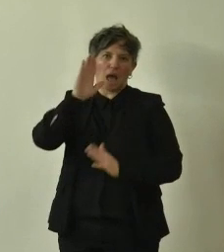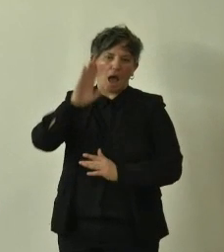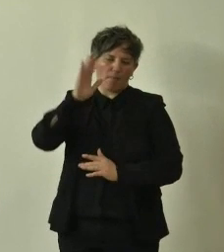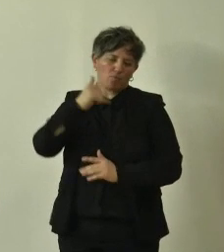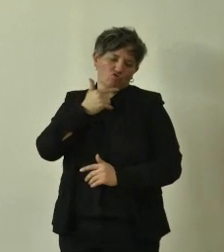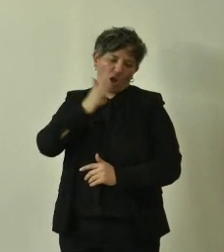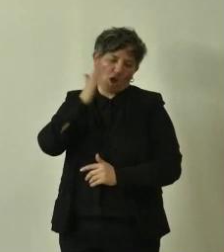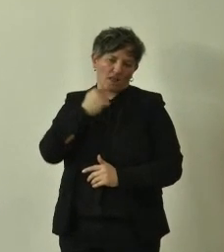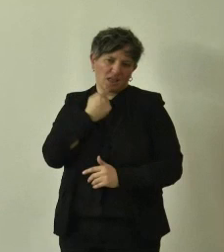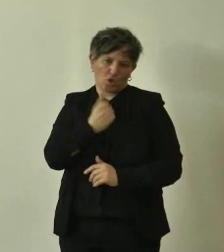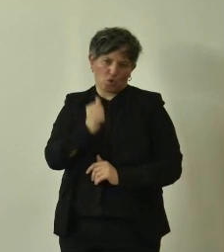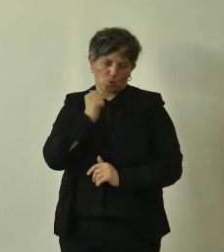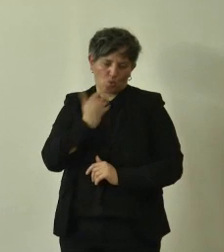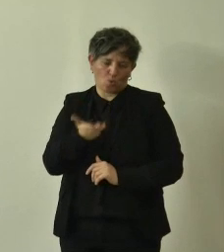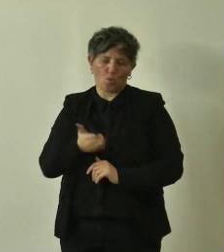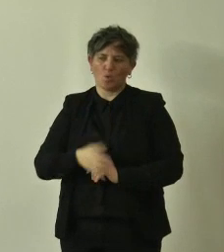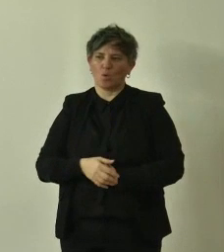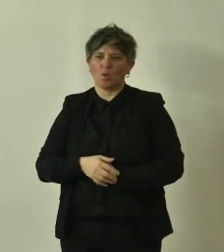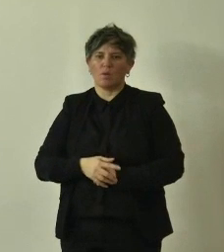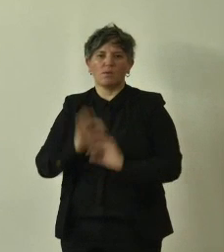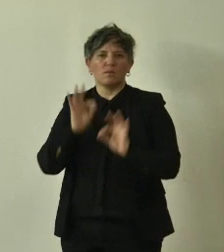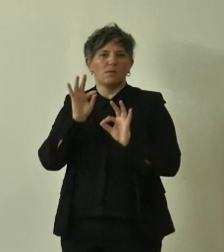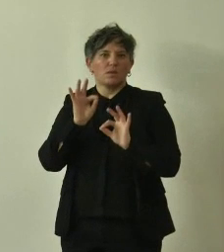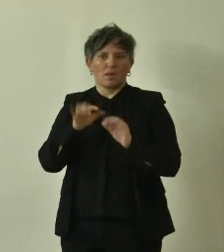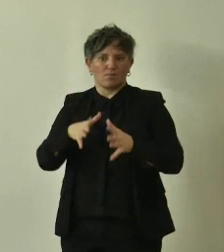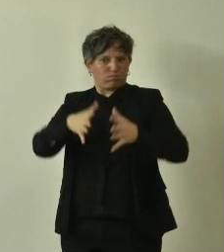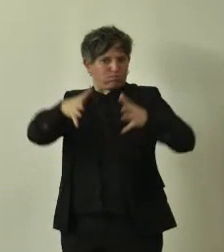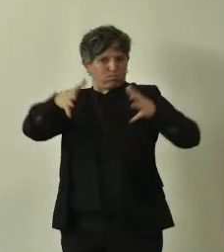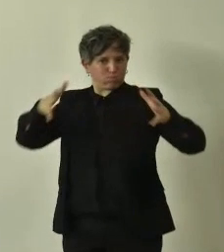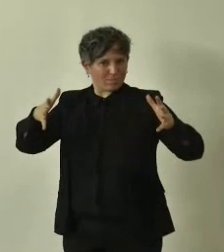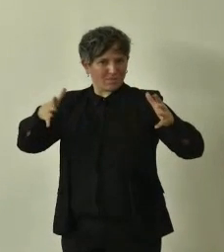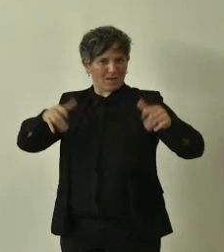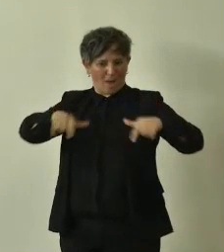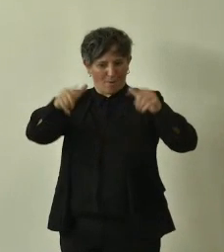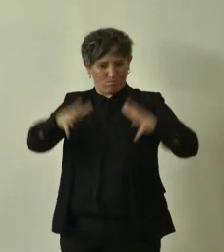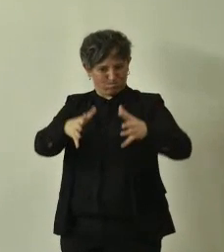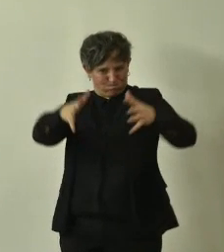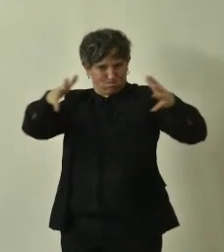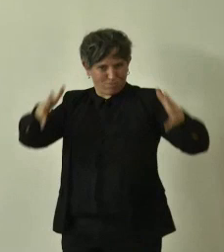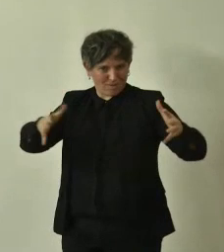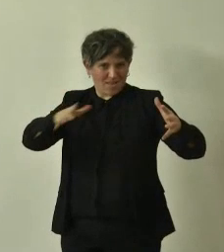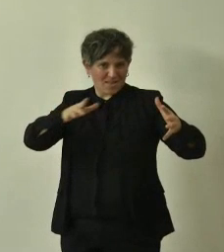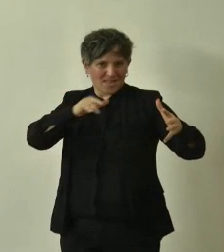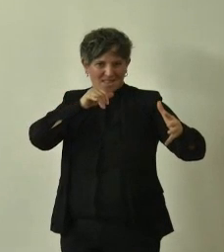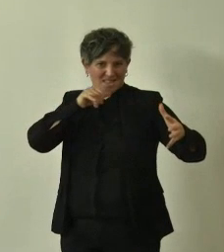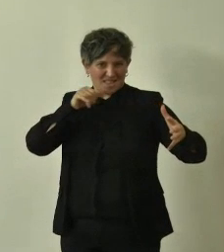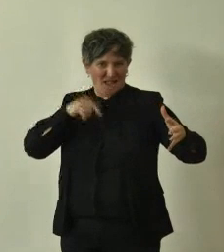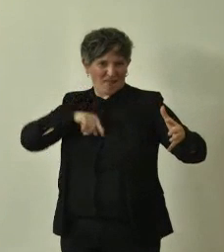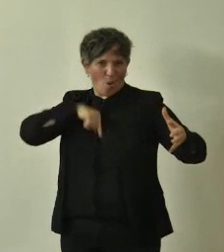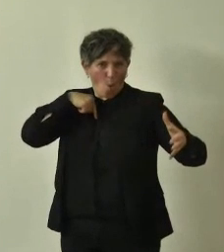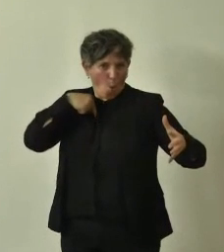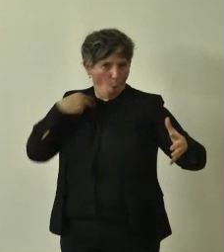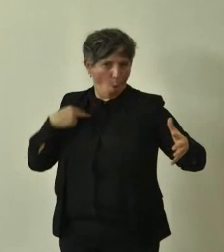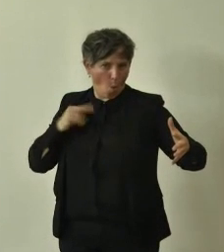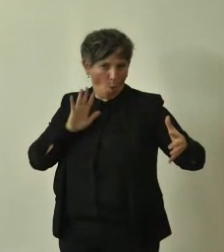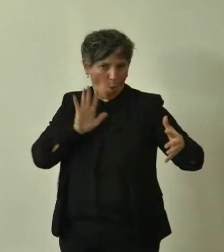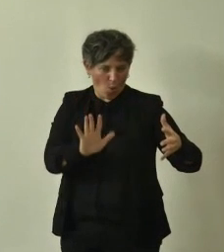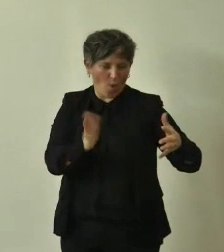stato detto naturalmente per raggiungere dimensioni di questa portata devono poter vivere a lungo, ma